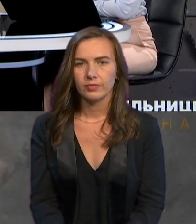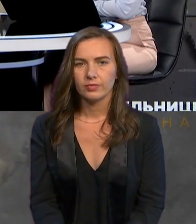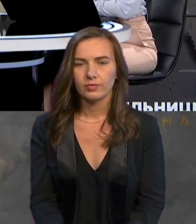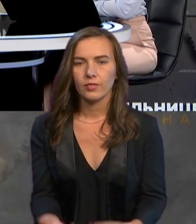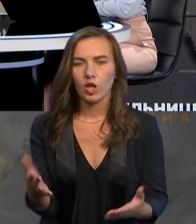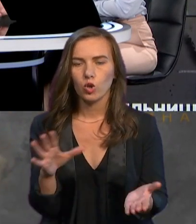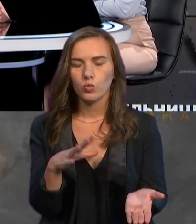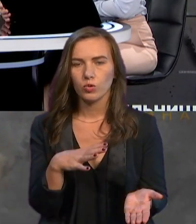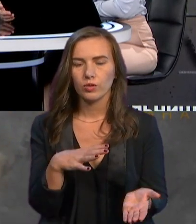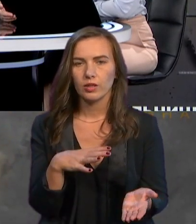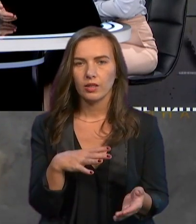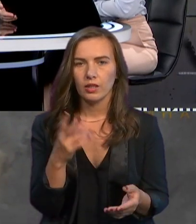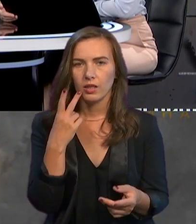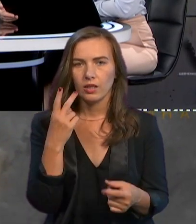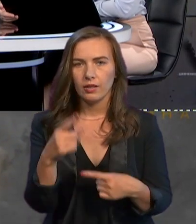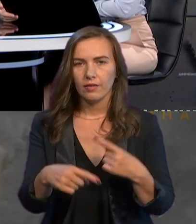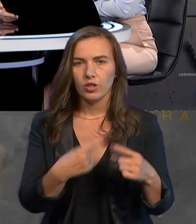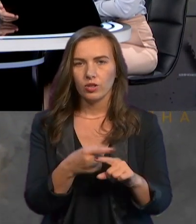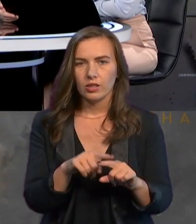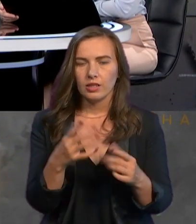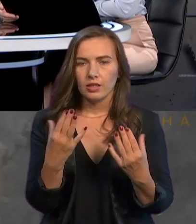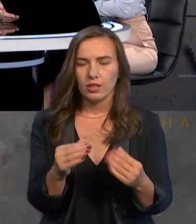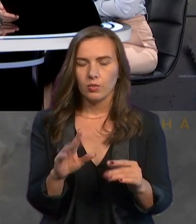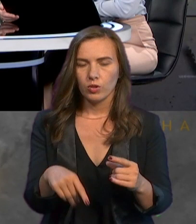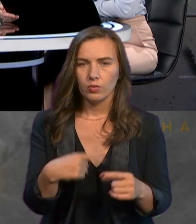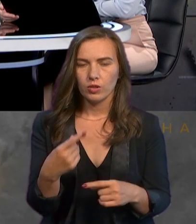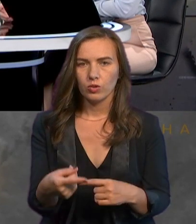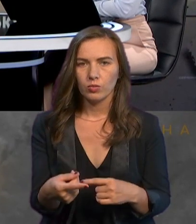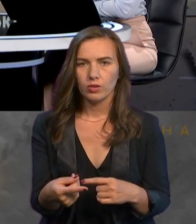вічне цей день, потім наступний.